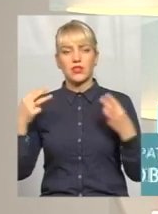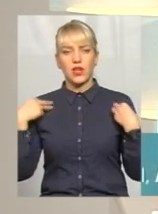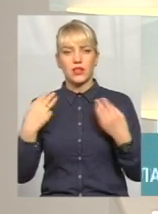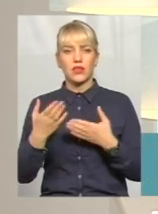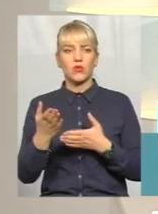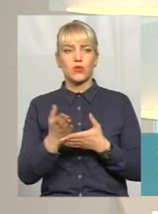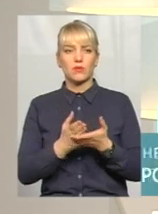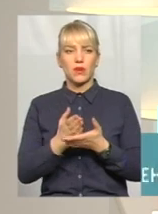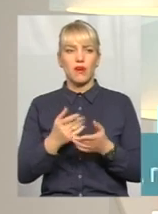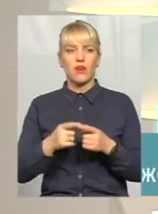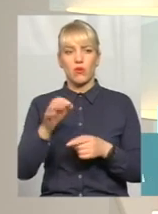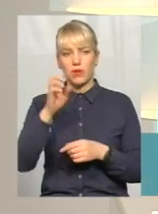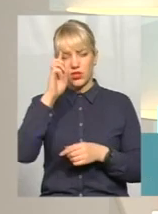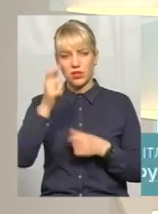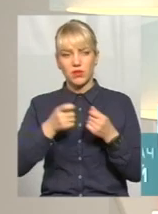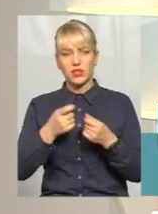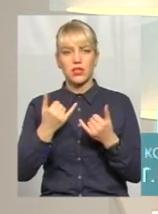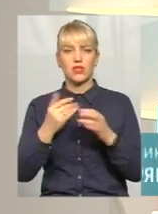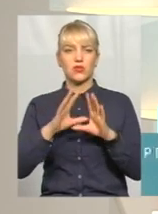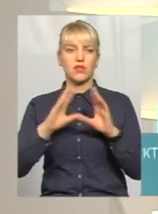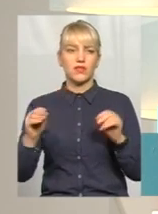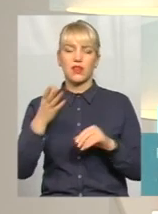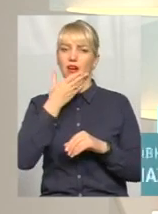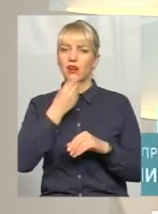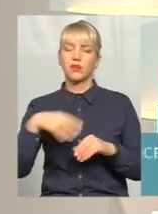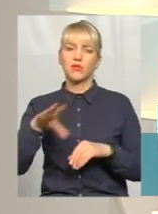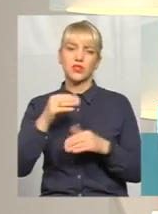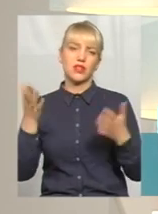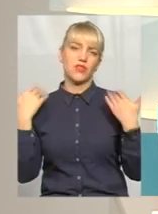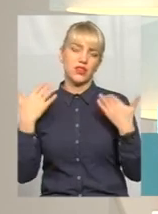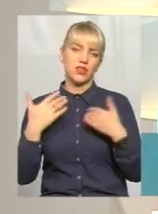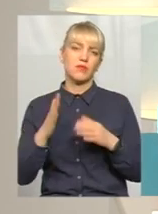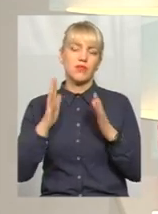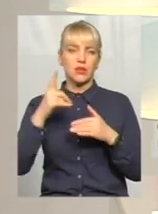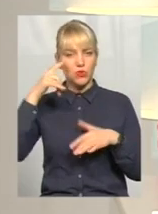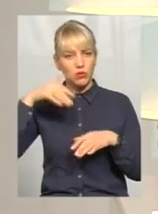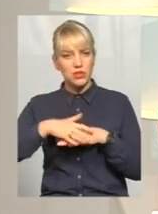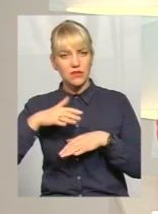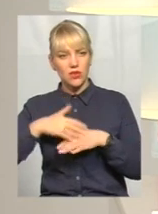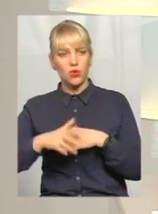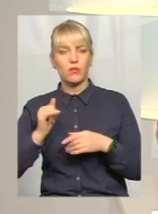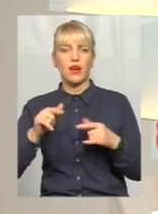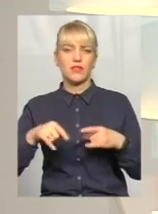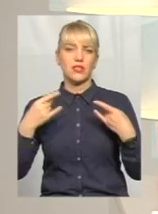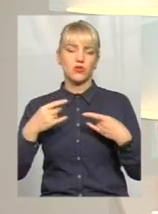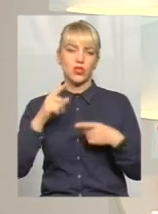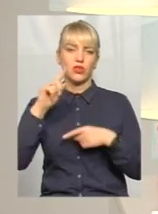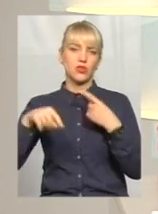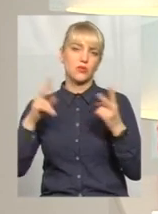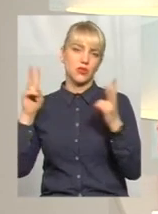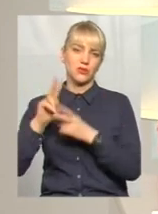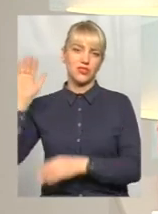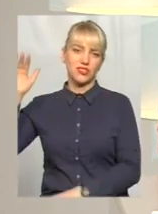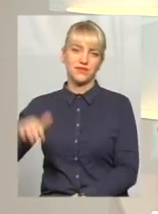облдержадміністрації. На сьогодні все. Гарних усім вихідних. Давайте будемо свідомі. А у цій студії зустрінемося вже у